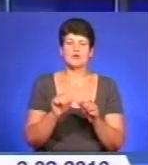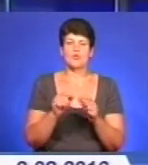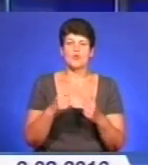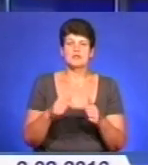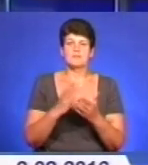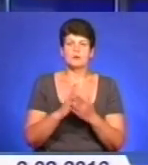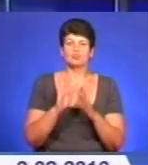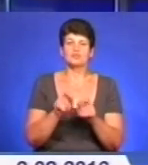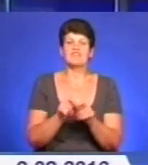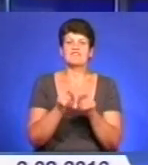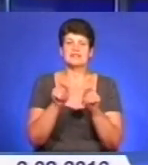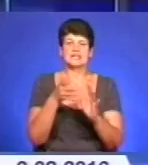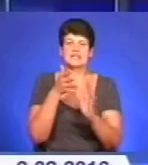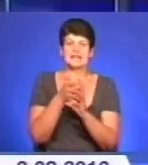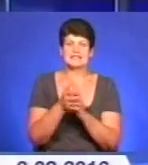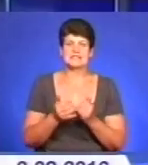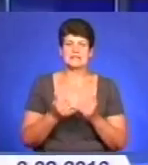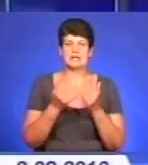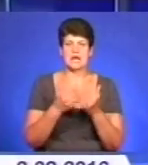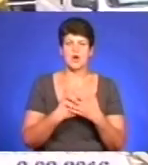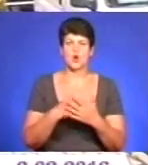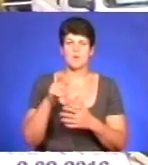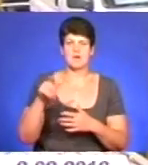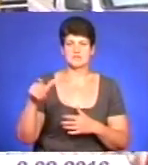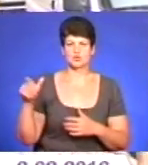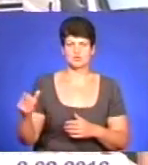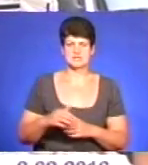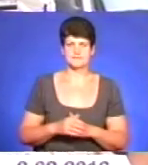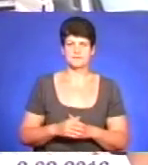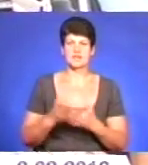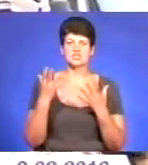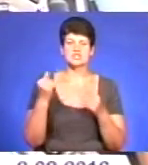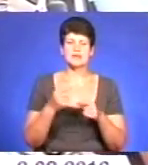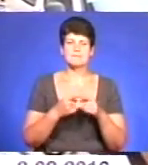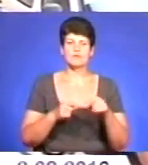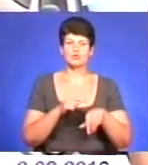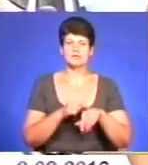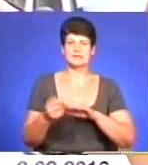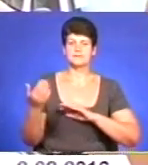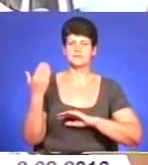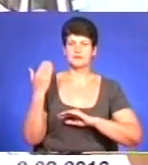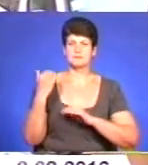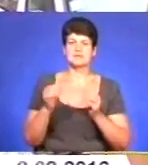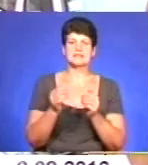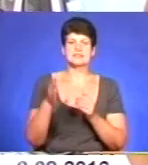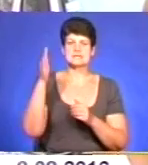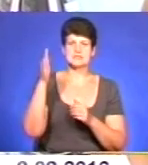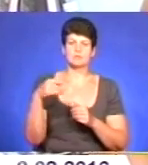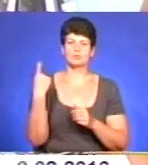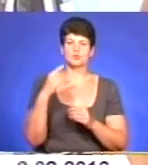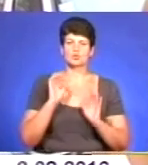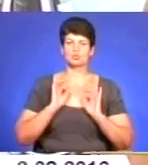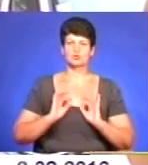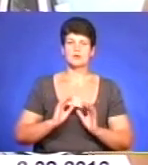відкритими для громадськості, вважають активісти. Ще півгодини тому під стінами обласної прокуратури мав